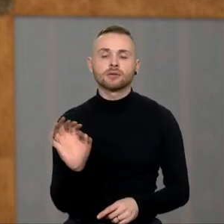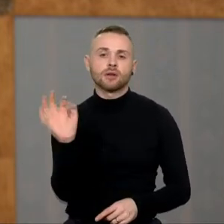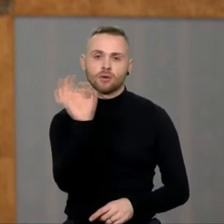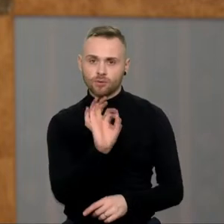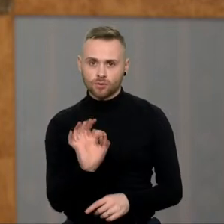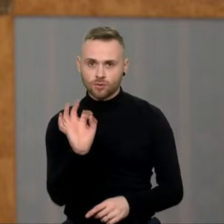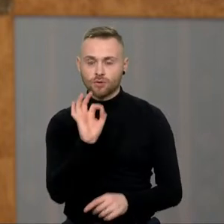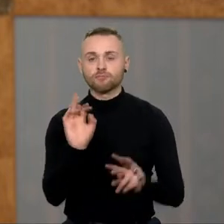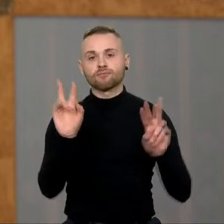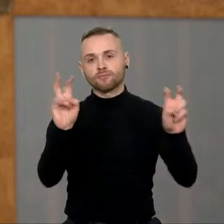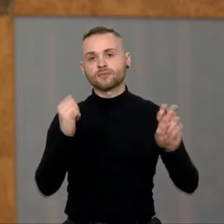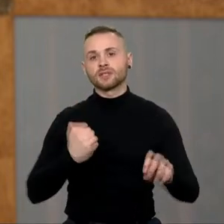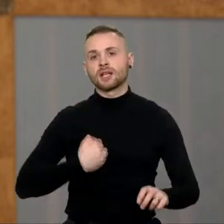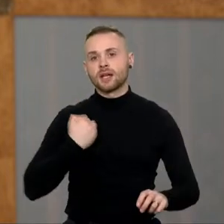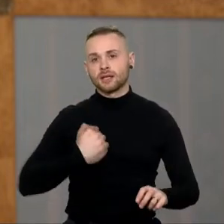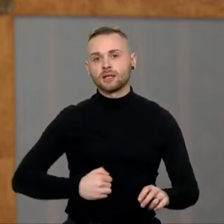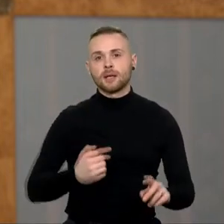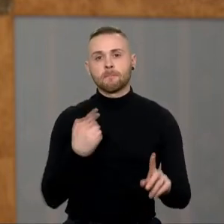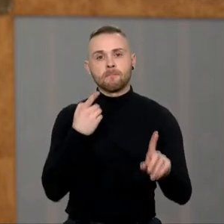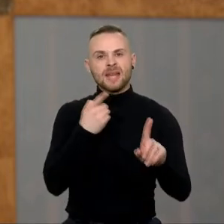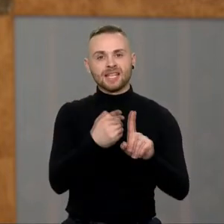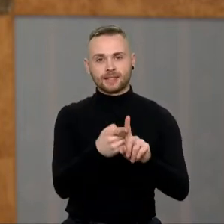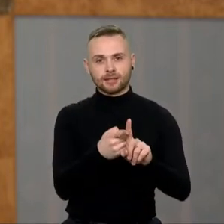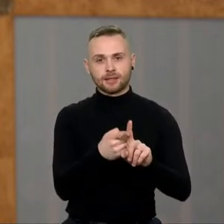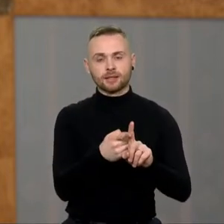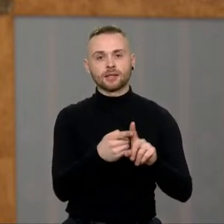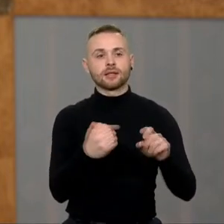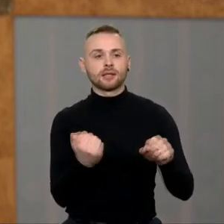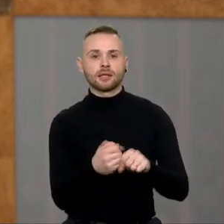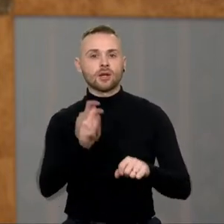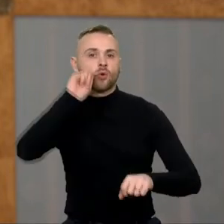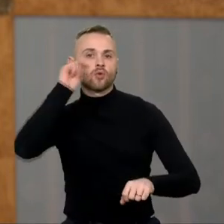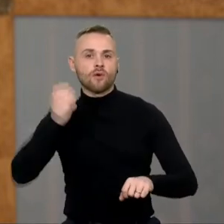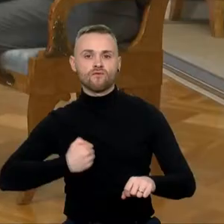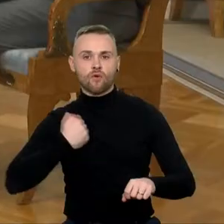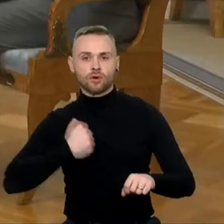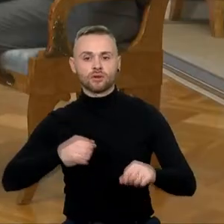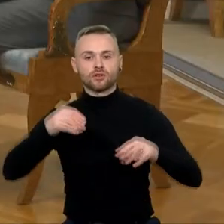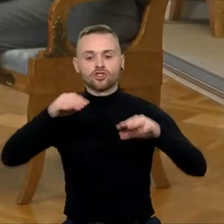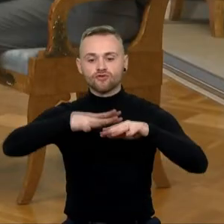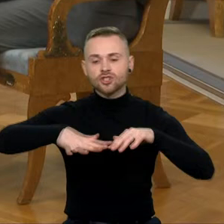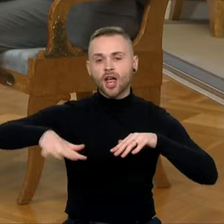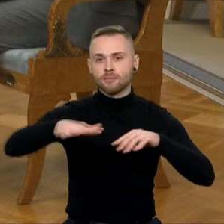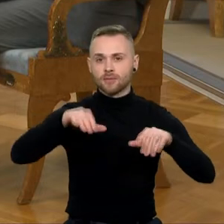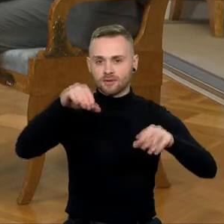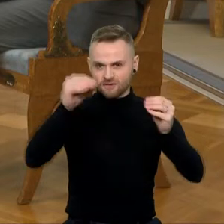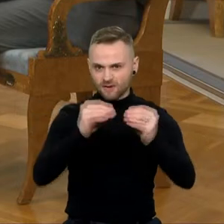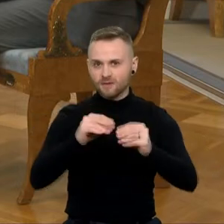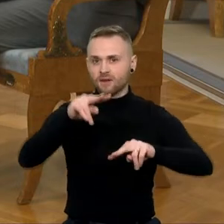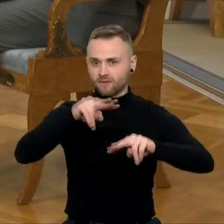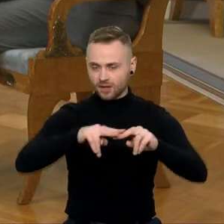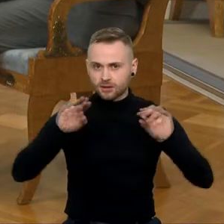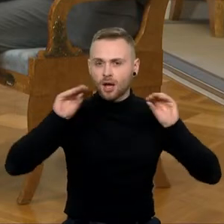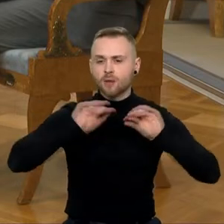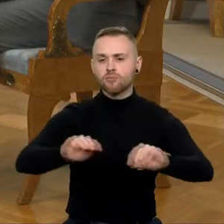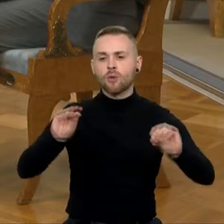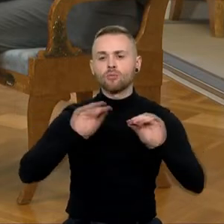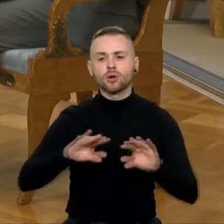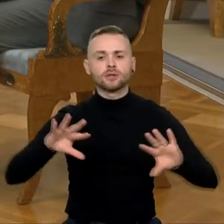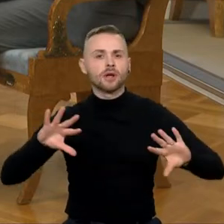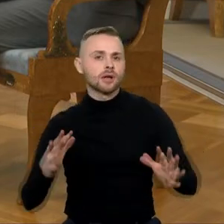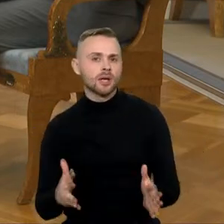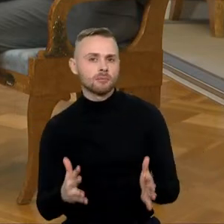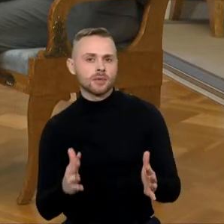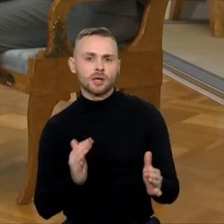karinę misiją padedant apmokyti Ukrainos karius jų teritorijoje. Yra ir kitų. Čia tiesiog